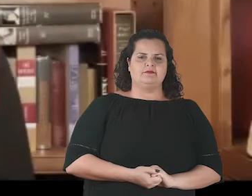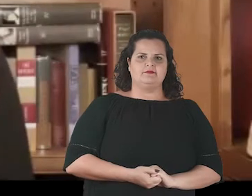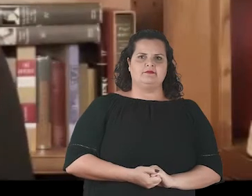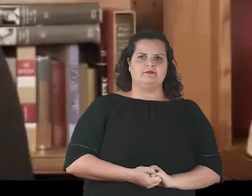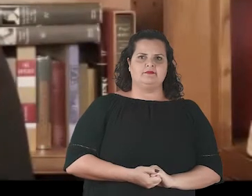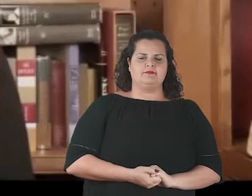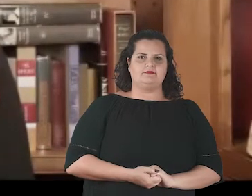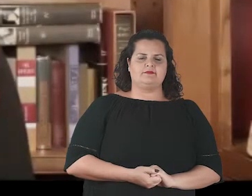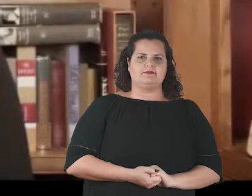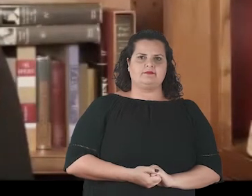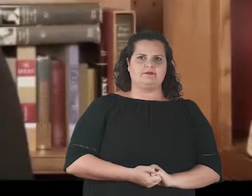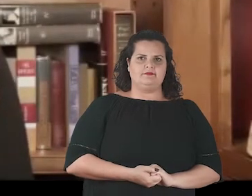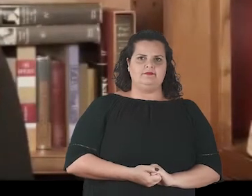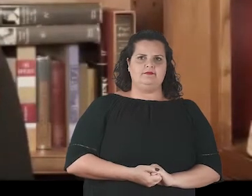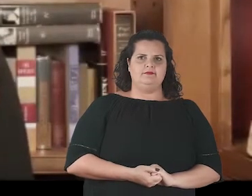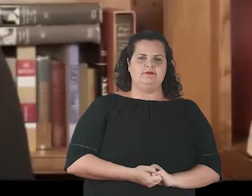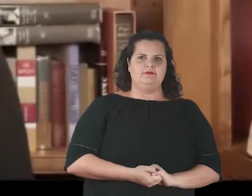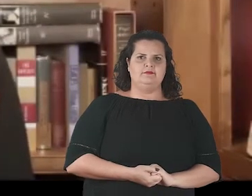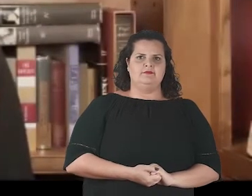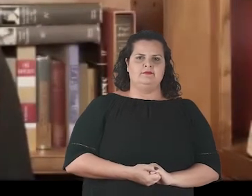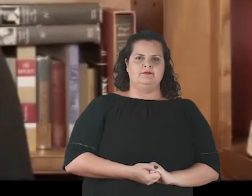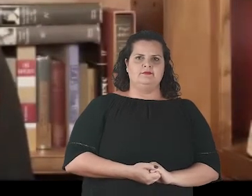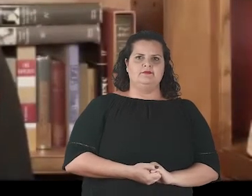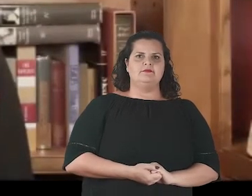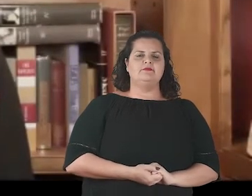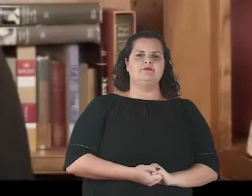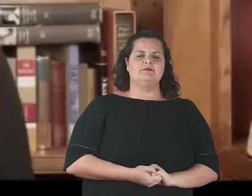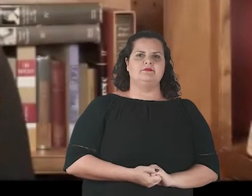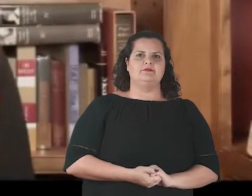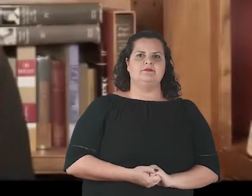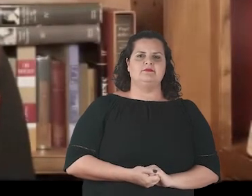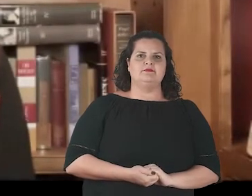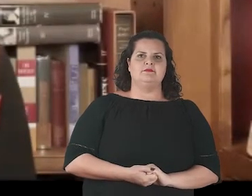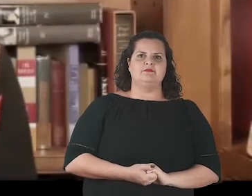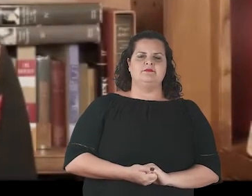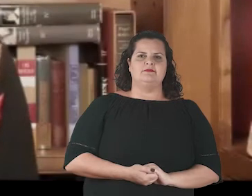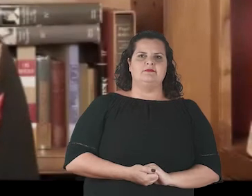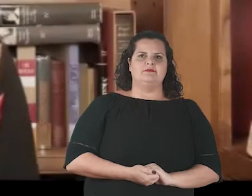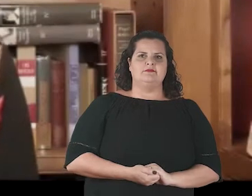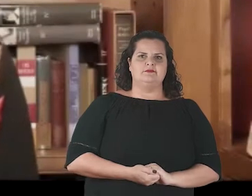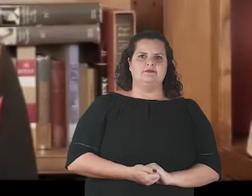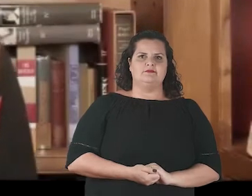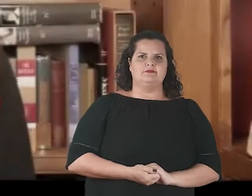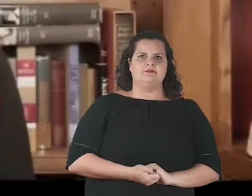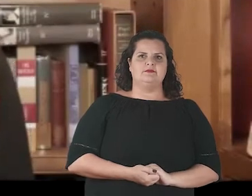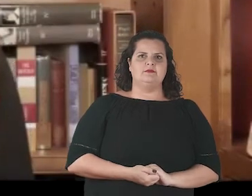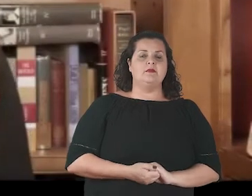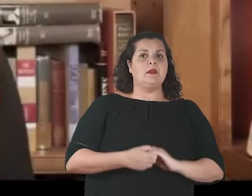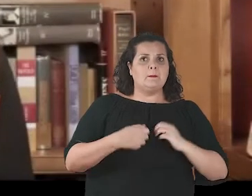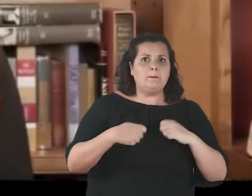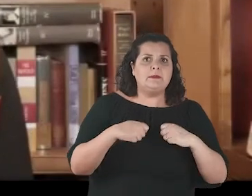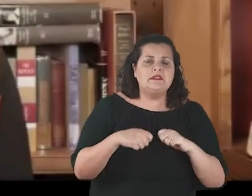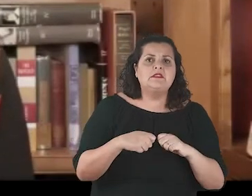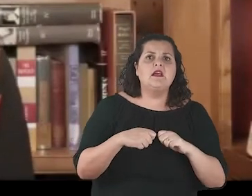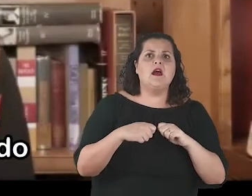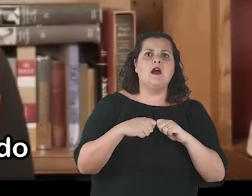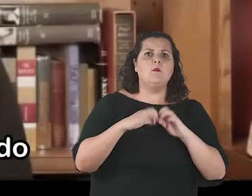the youngest among us are no longer canaries, but the vanguard,